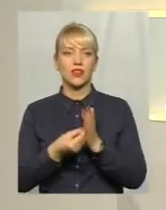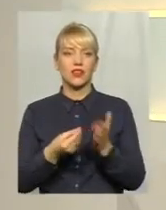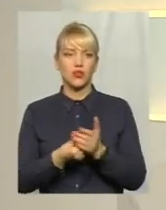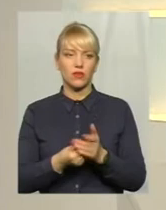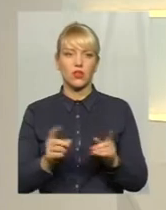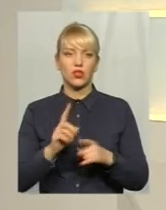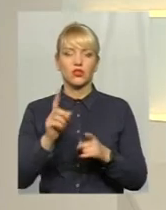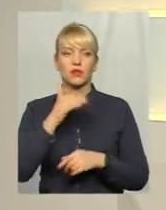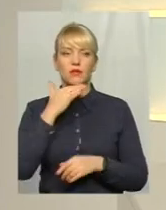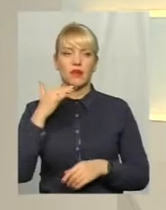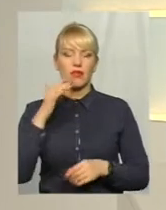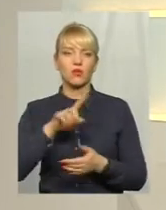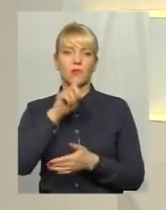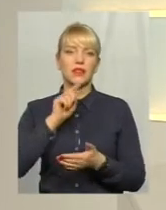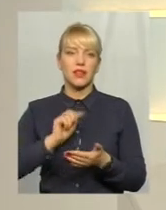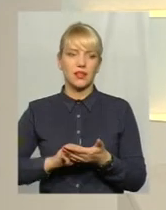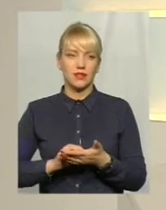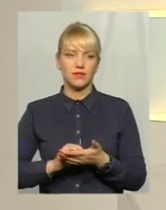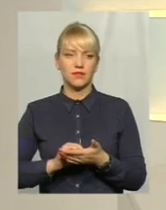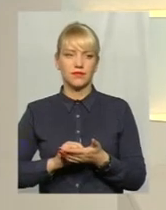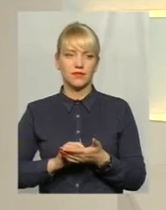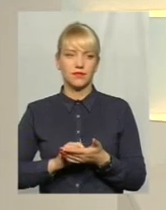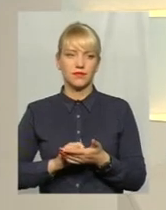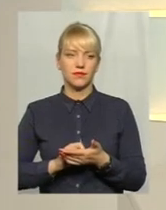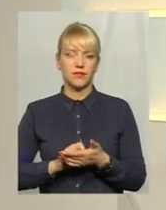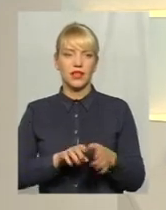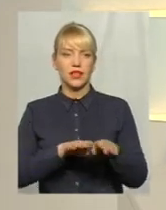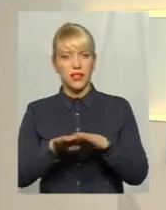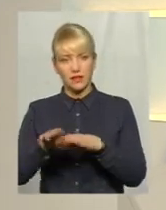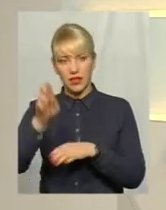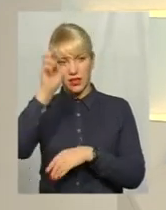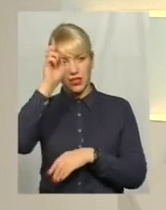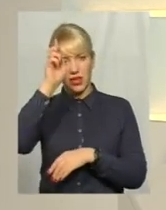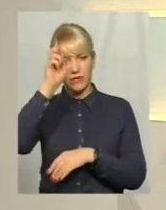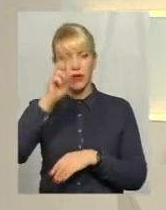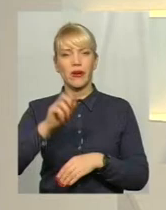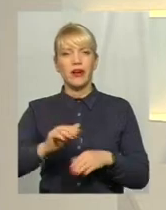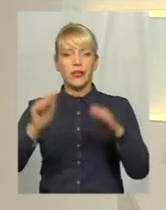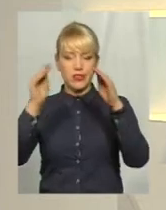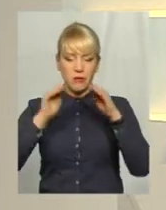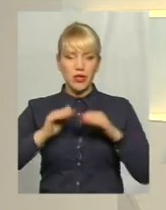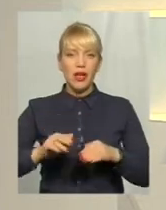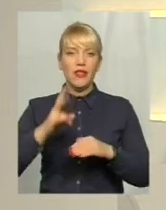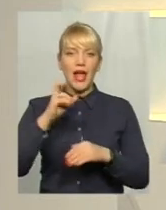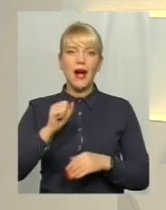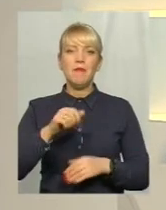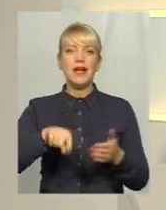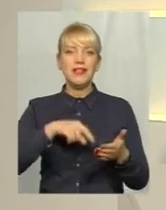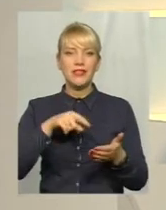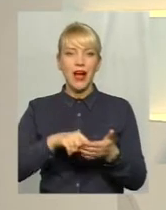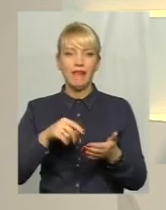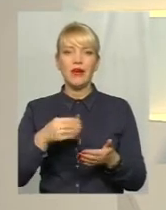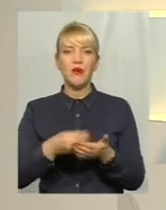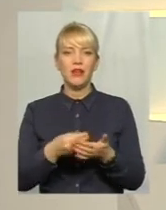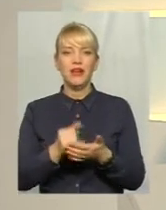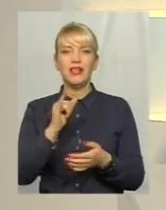багато питань рівня державного спустили до місцевого самоврядування і